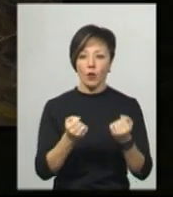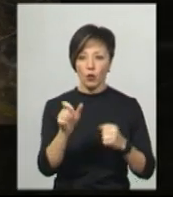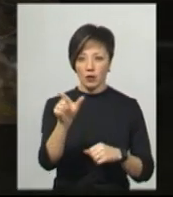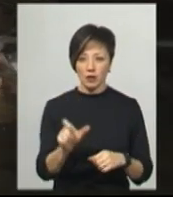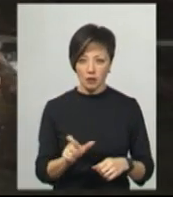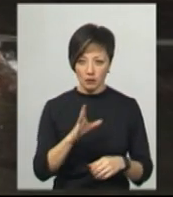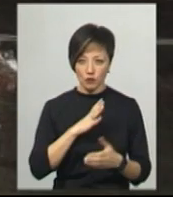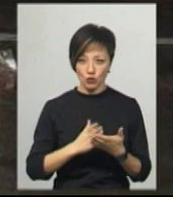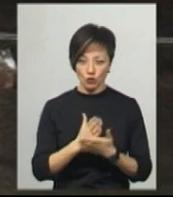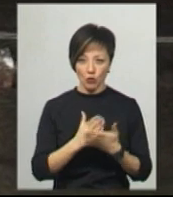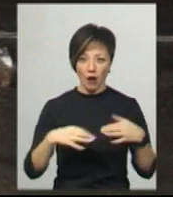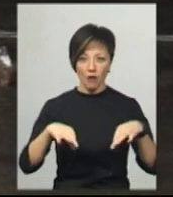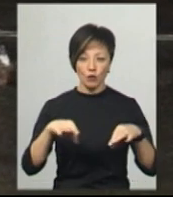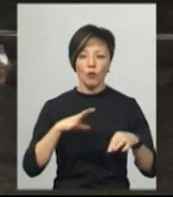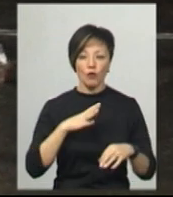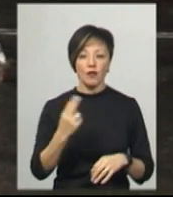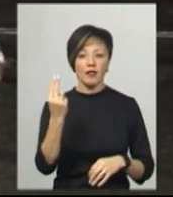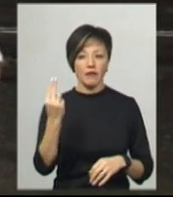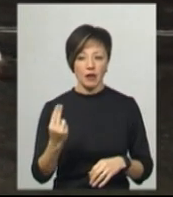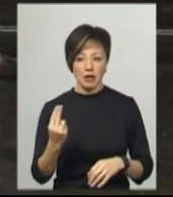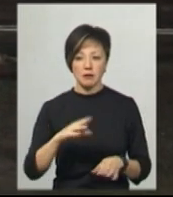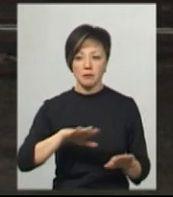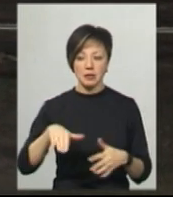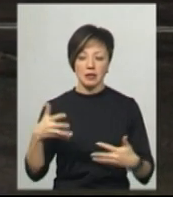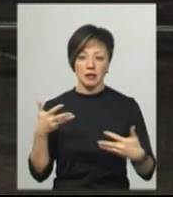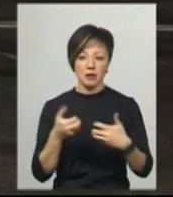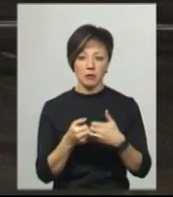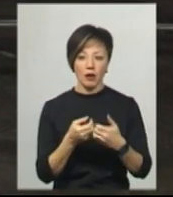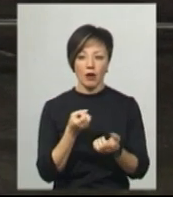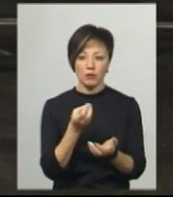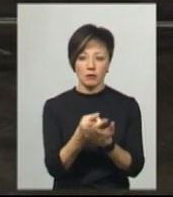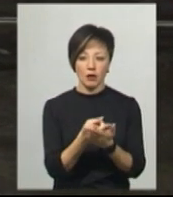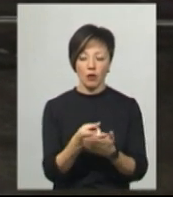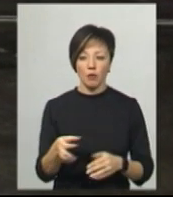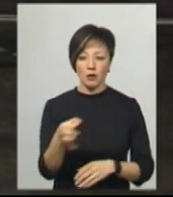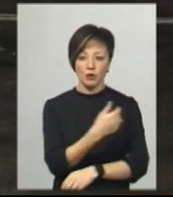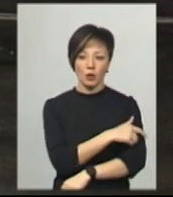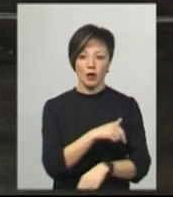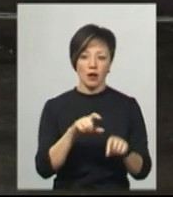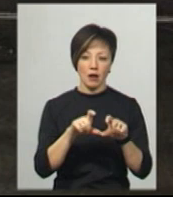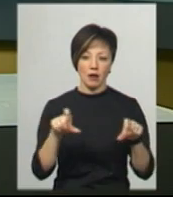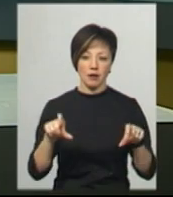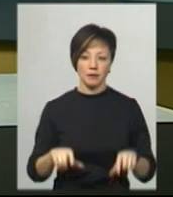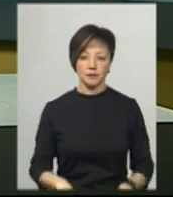за кермом службового авто, був тверезий. Після ДТП чоловіка госпіталізували до обласної лікарні.